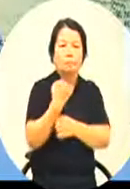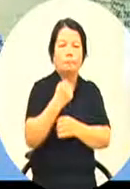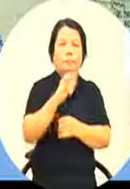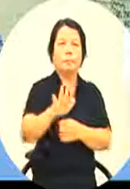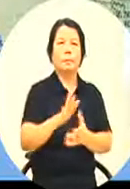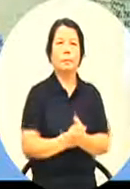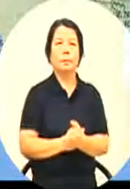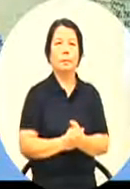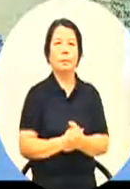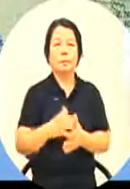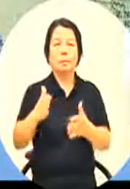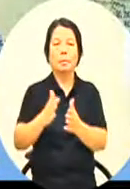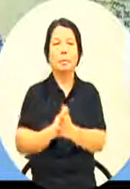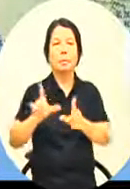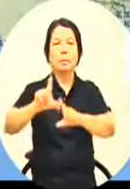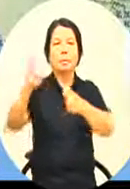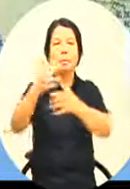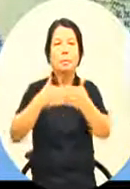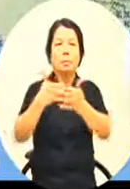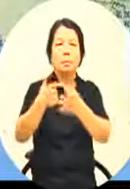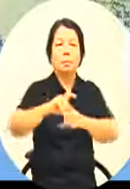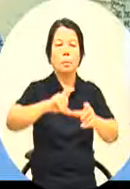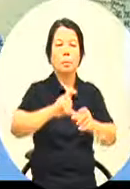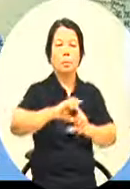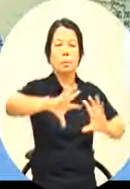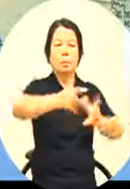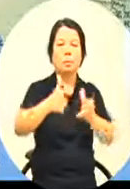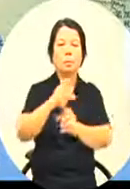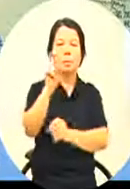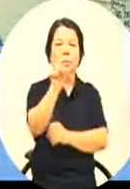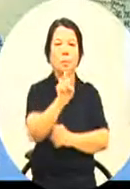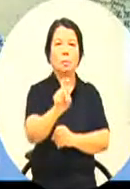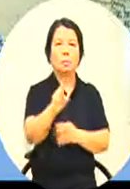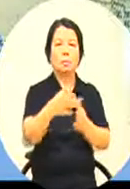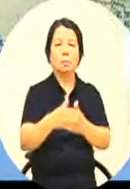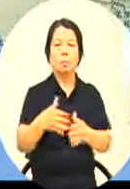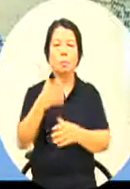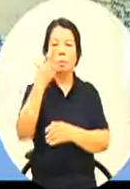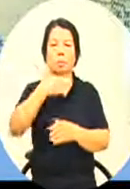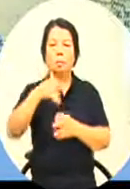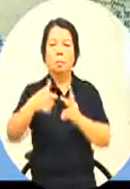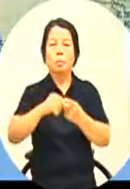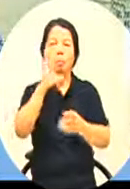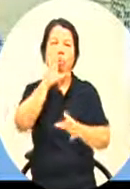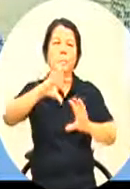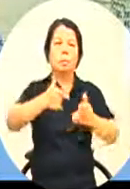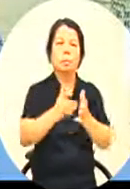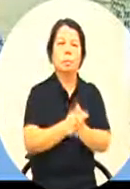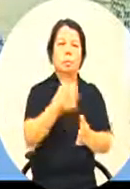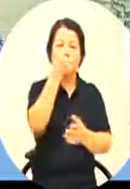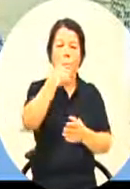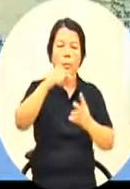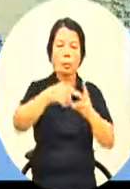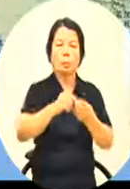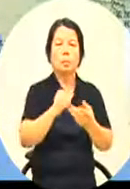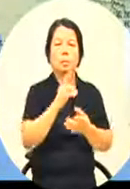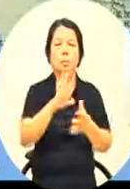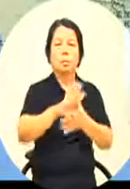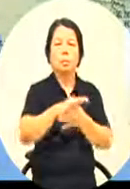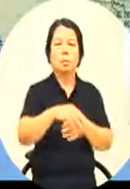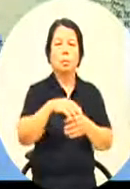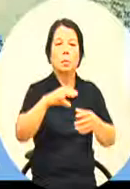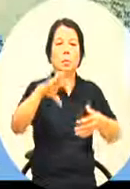东协十国就是我们常看到的这十个国家越南、泰国、费律宾、马来西亚、汶莱、印